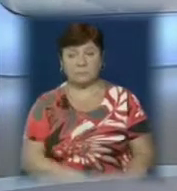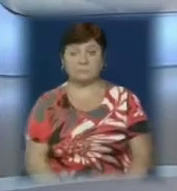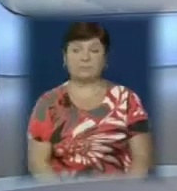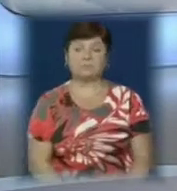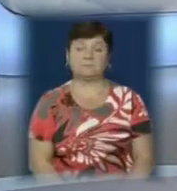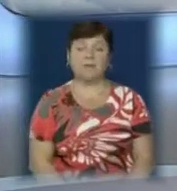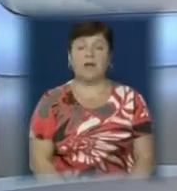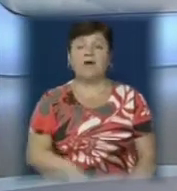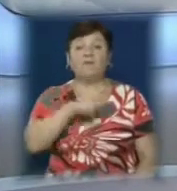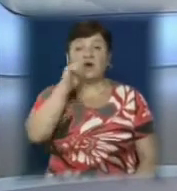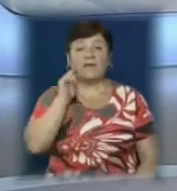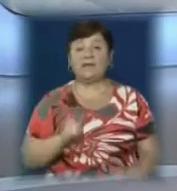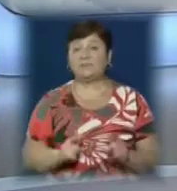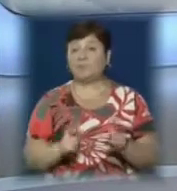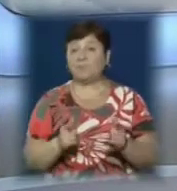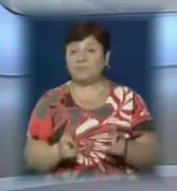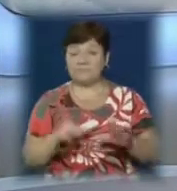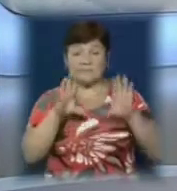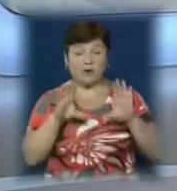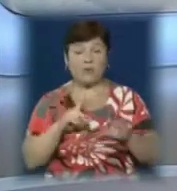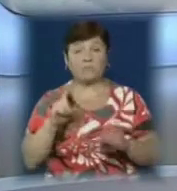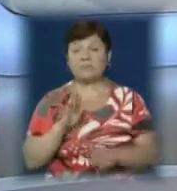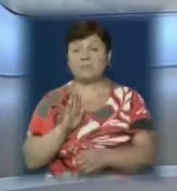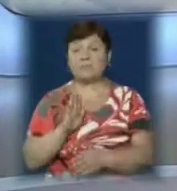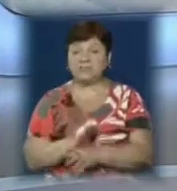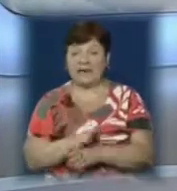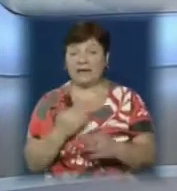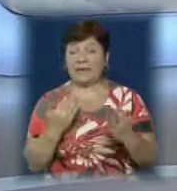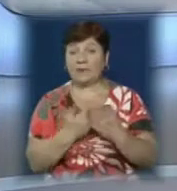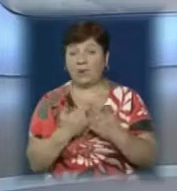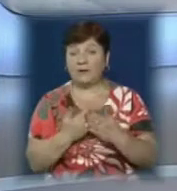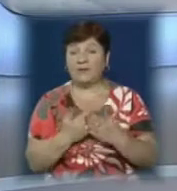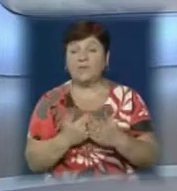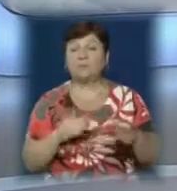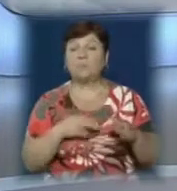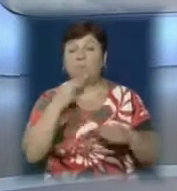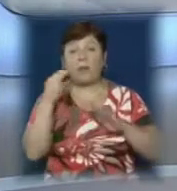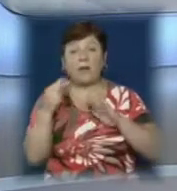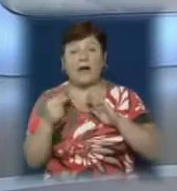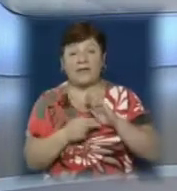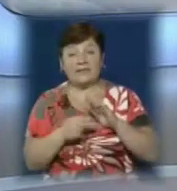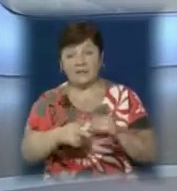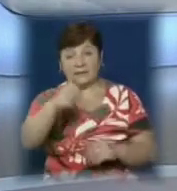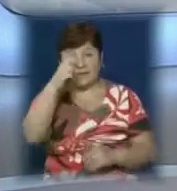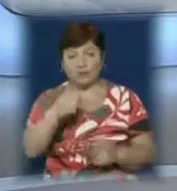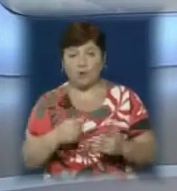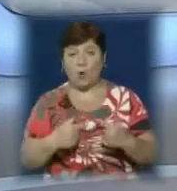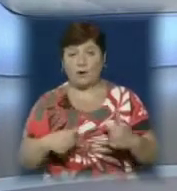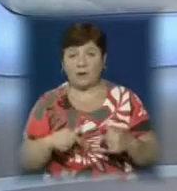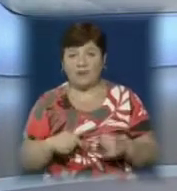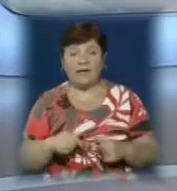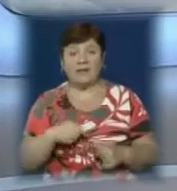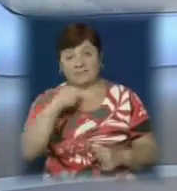В Україні вступив у силу закон, що забороняє показ фільмів та серіалів з пропагандою держорганів країни-агресора і